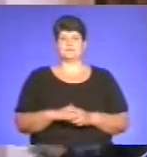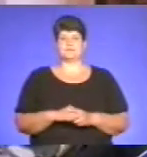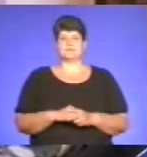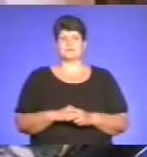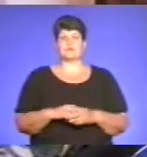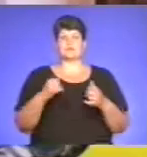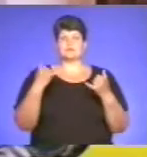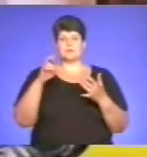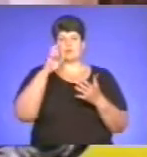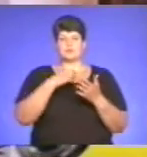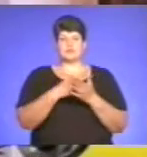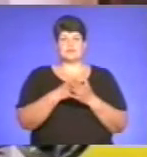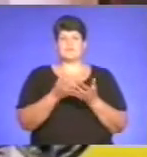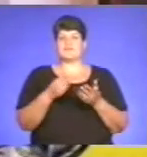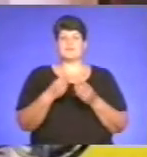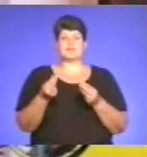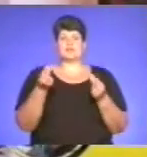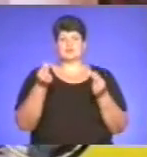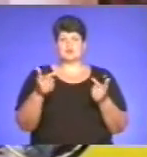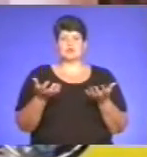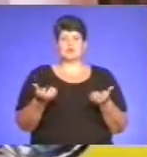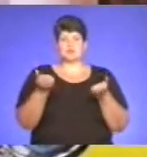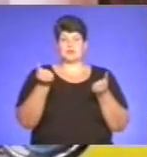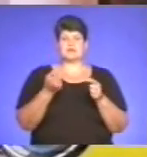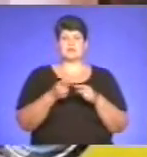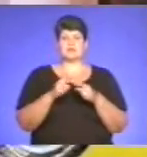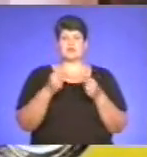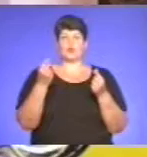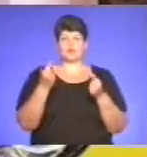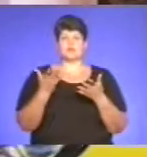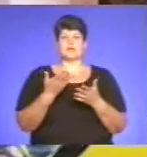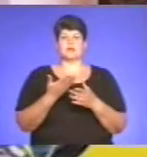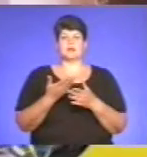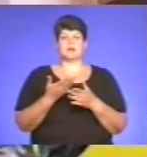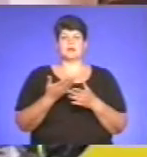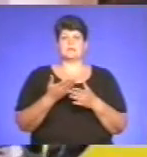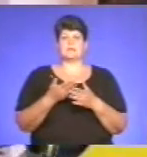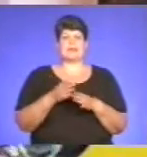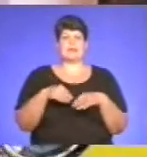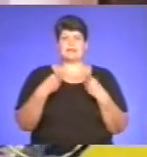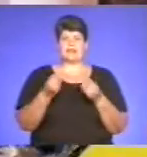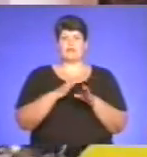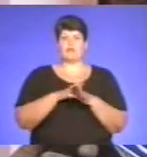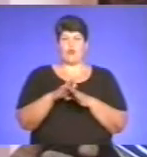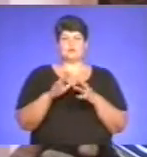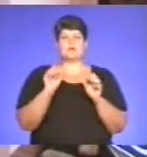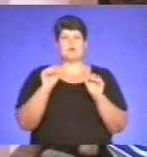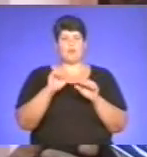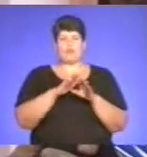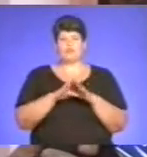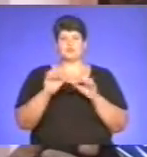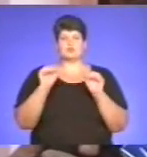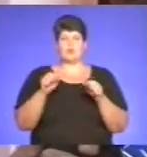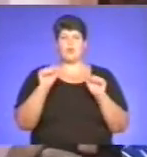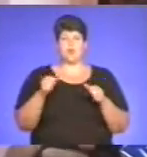обласного музею доходиться утримання основного. Звичайно, ті кошти, які бить на музей, не в повній мірі, не в повній можливості, можуть